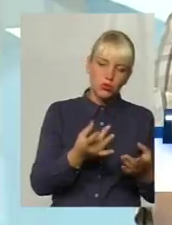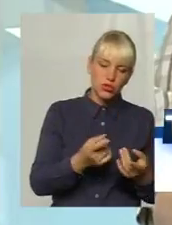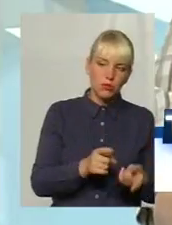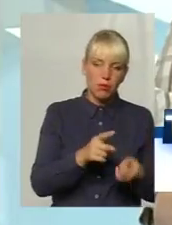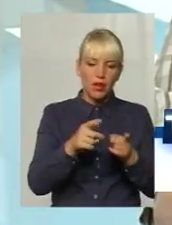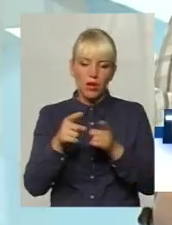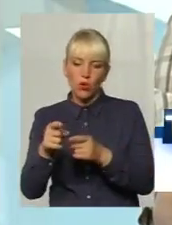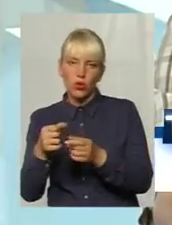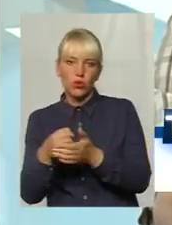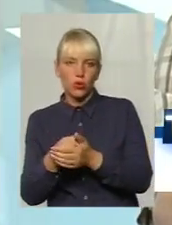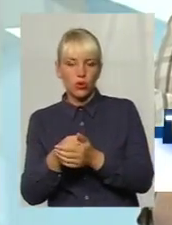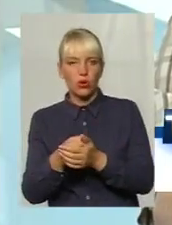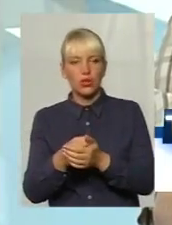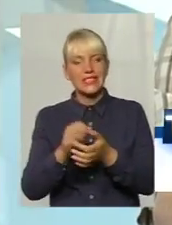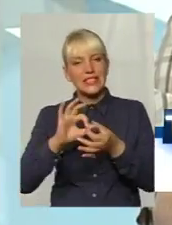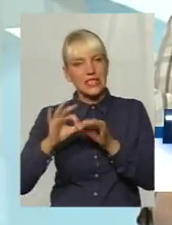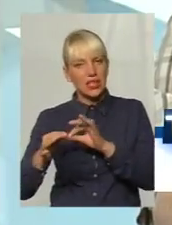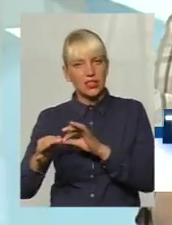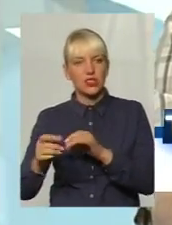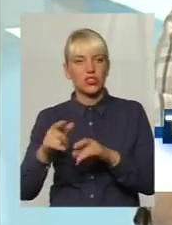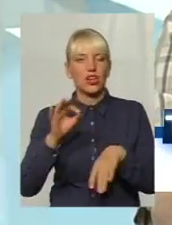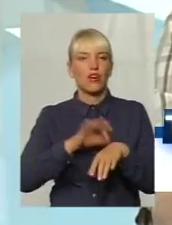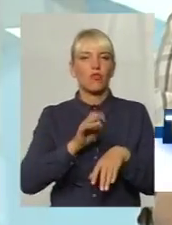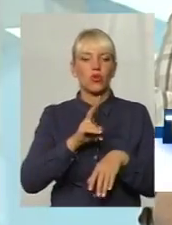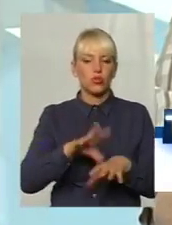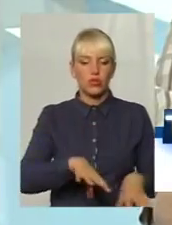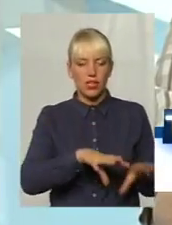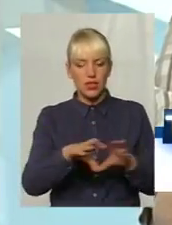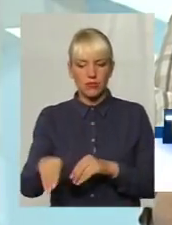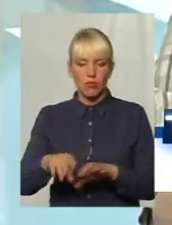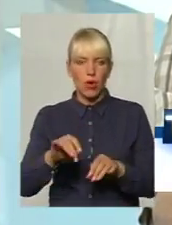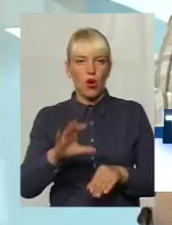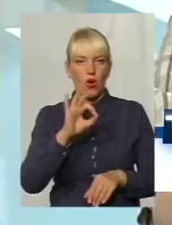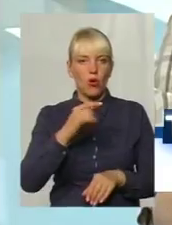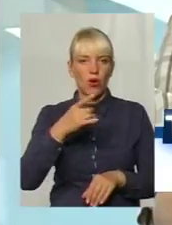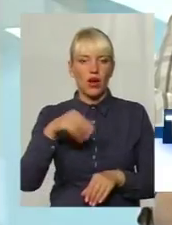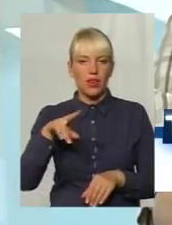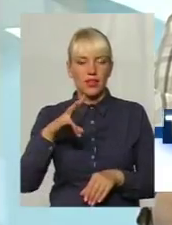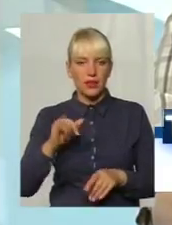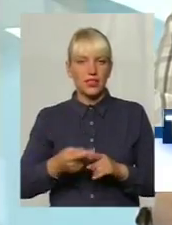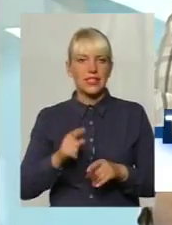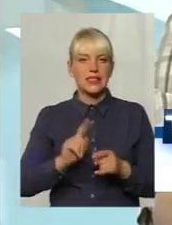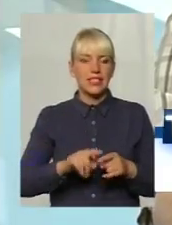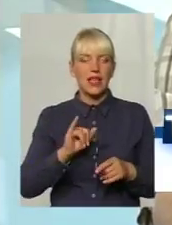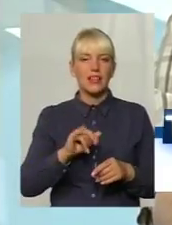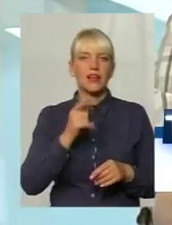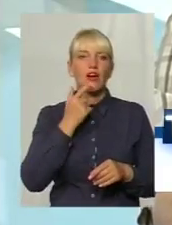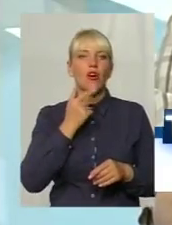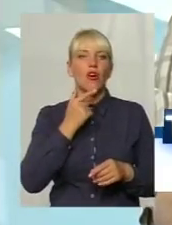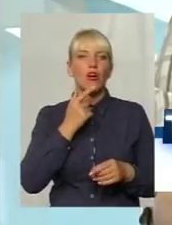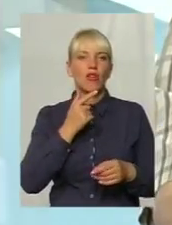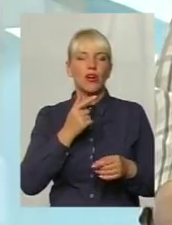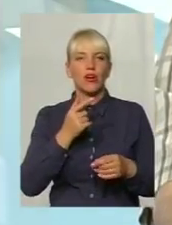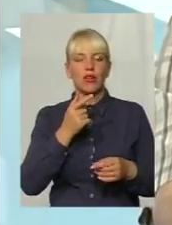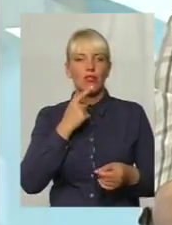вибору. Це і хворі з трансплантованими органами, це і гемодіалізні хворі еритропиетини,